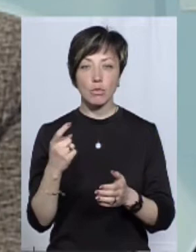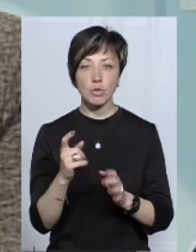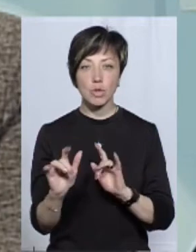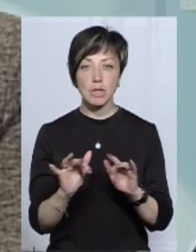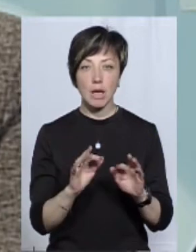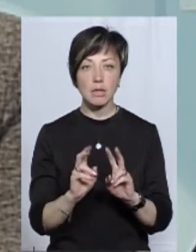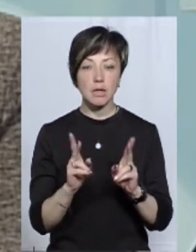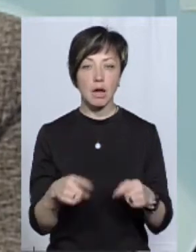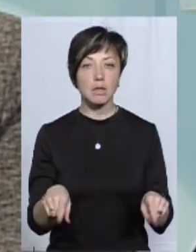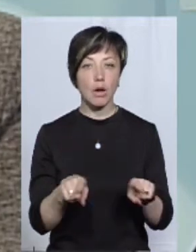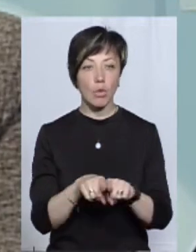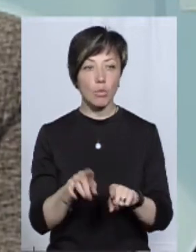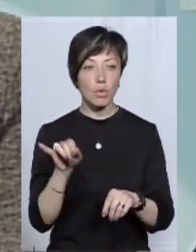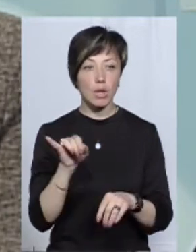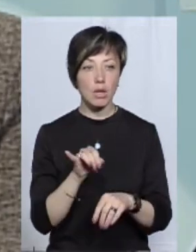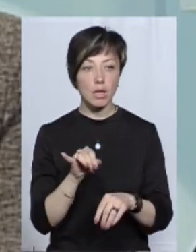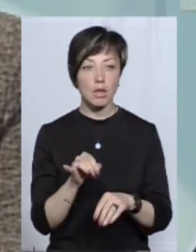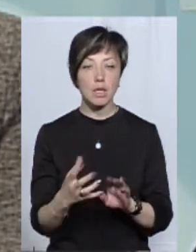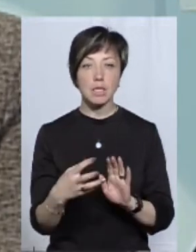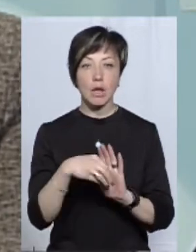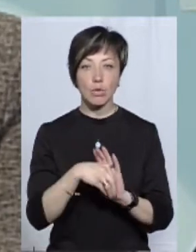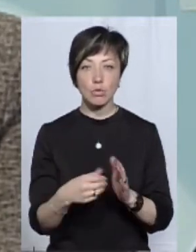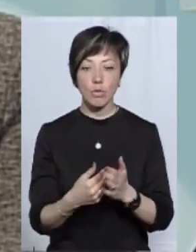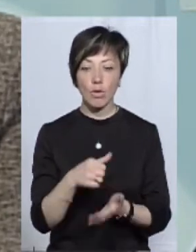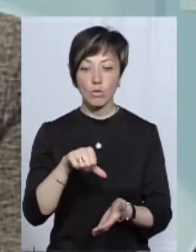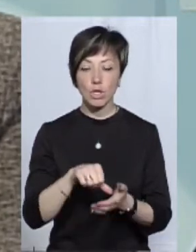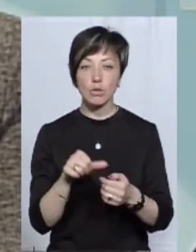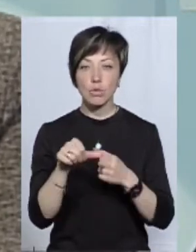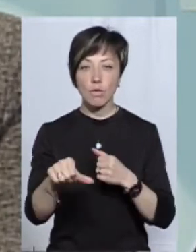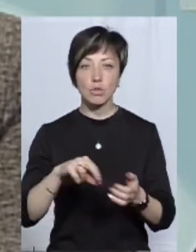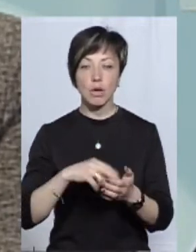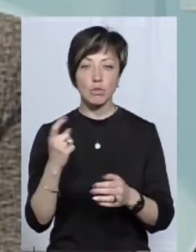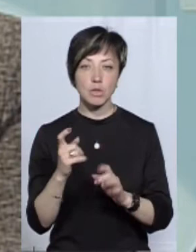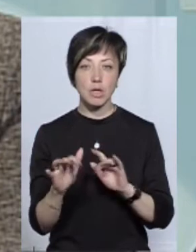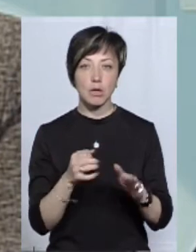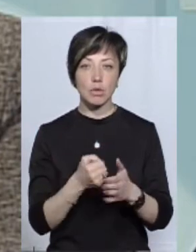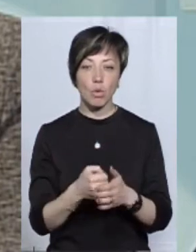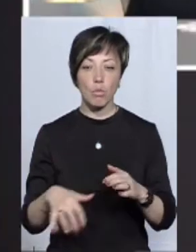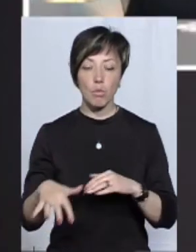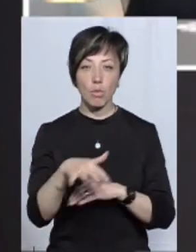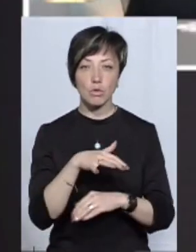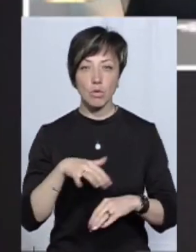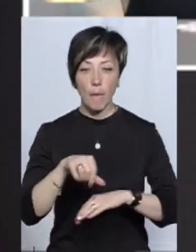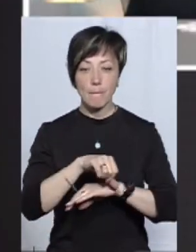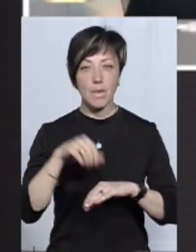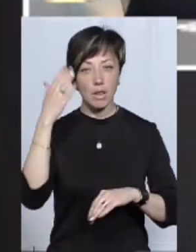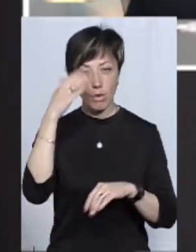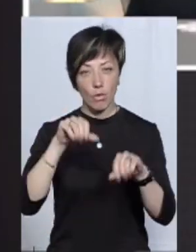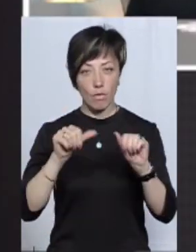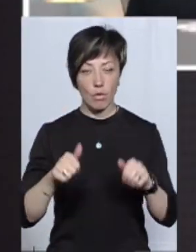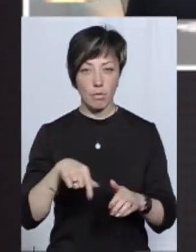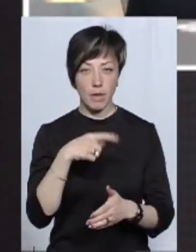діяльність як таку, і про долучення нових суб'єктів зовнішньої економічної діяльності до простору митного оформлення?